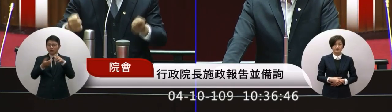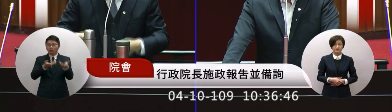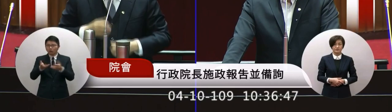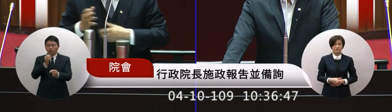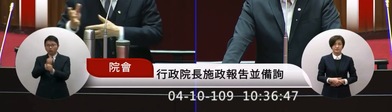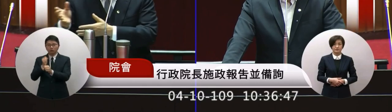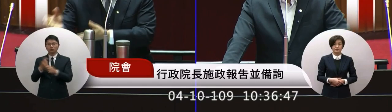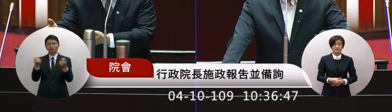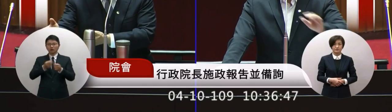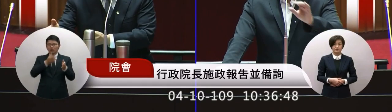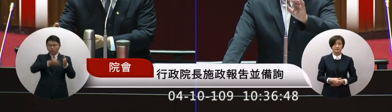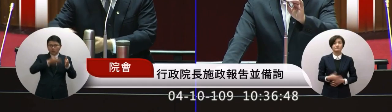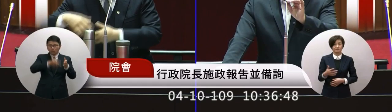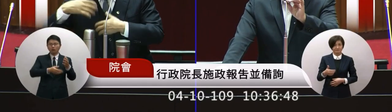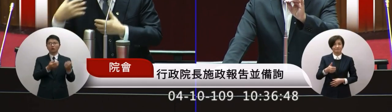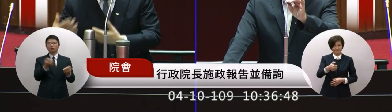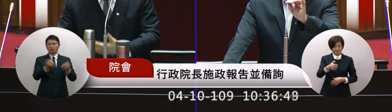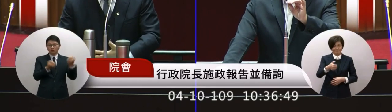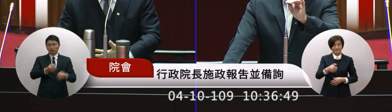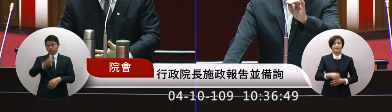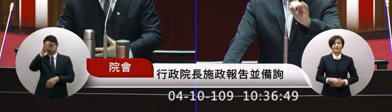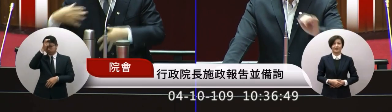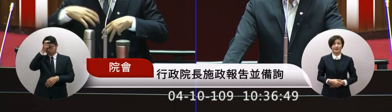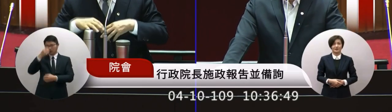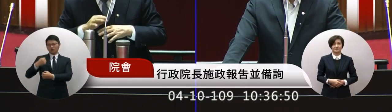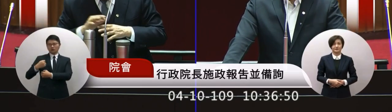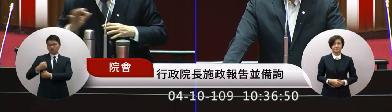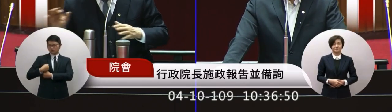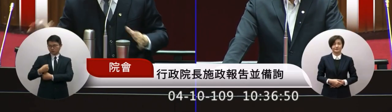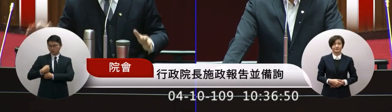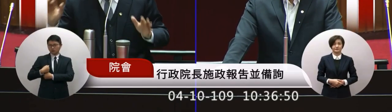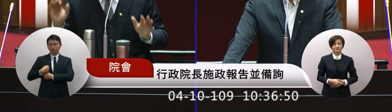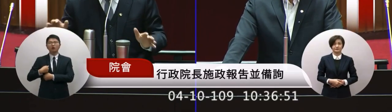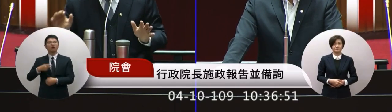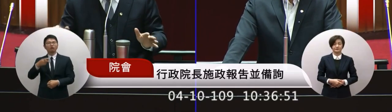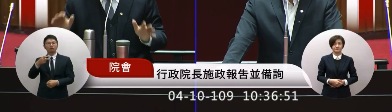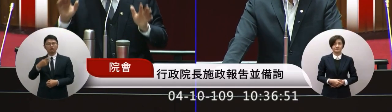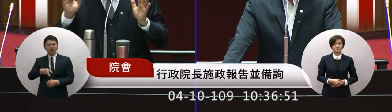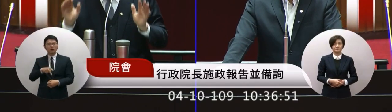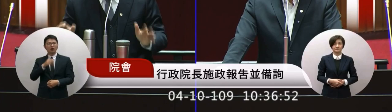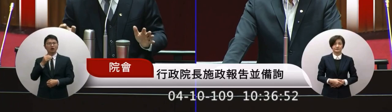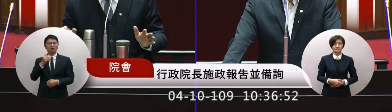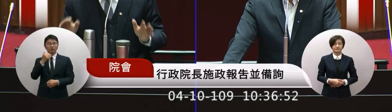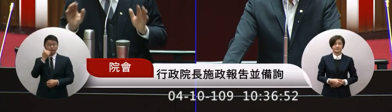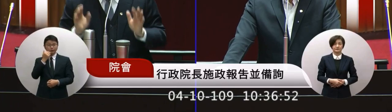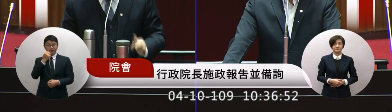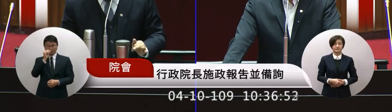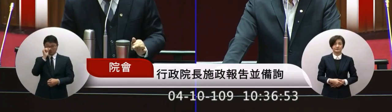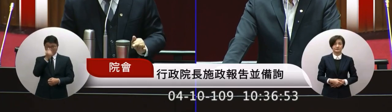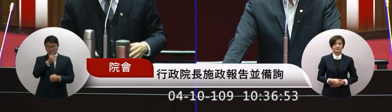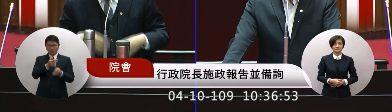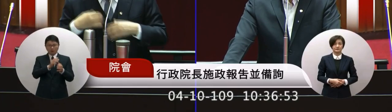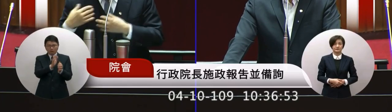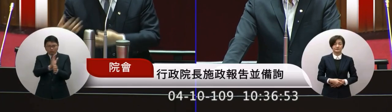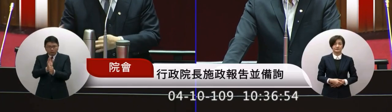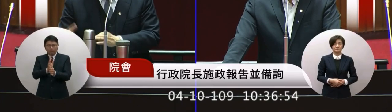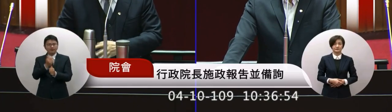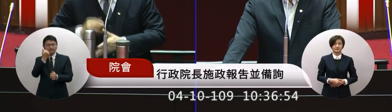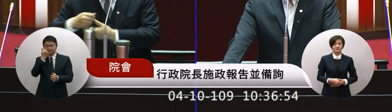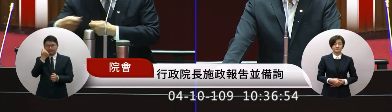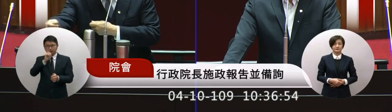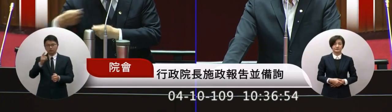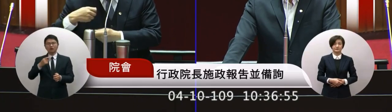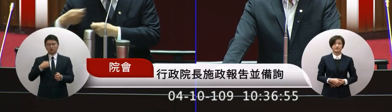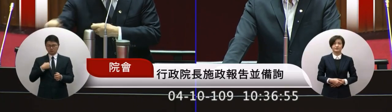的司機比如警察比如軍隊在特別服務的人員我們